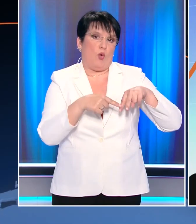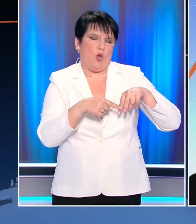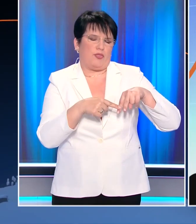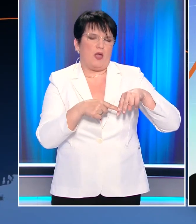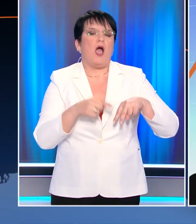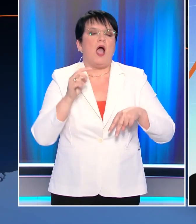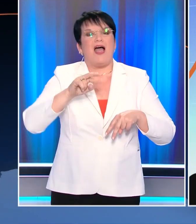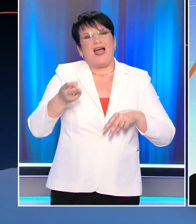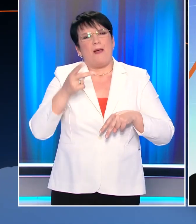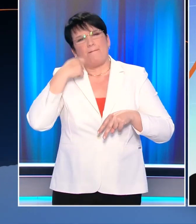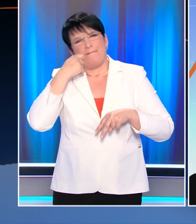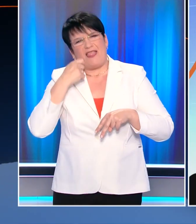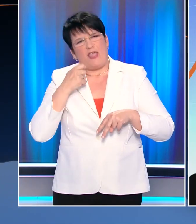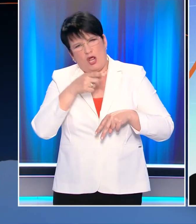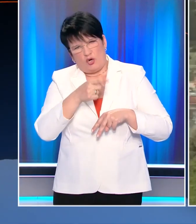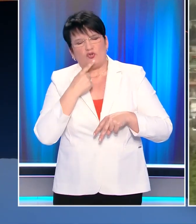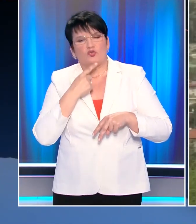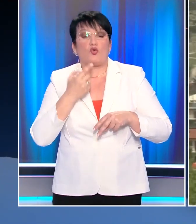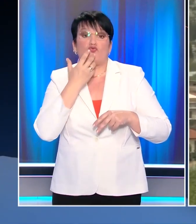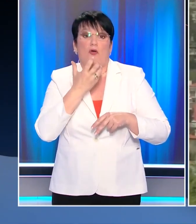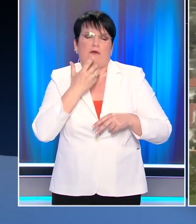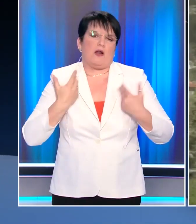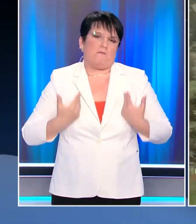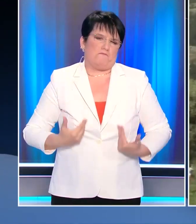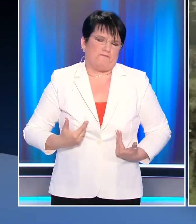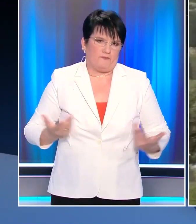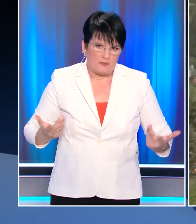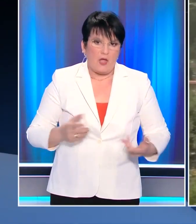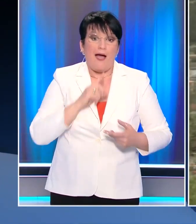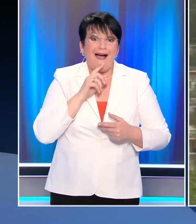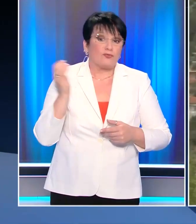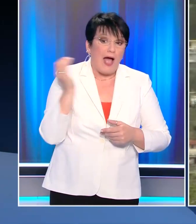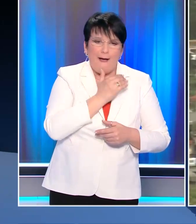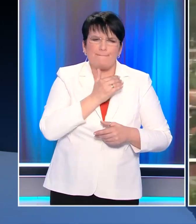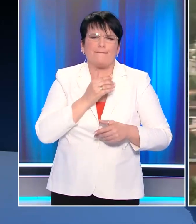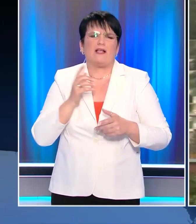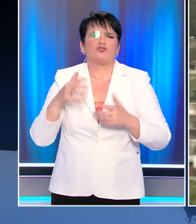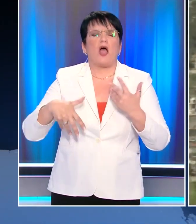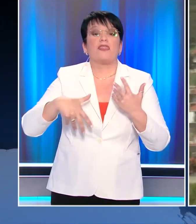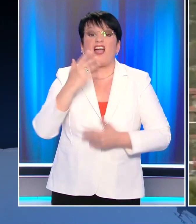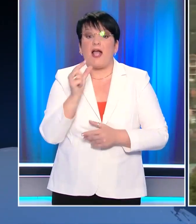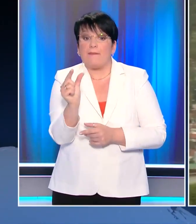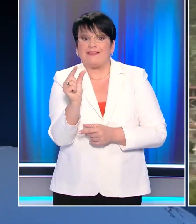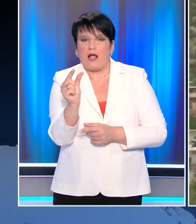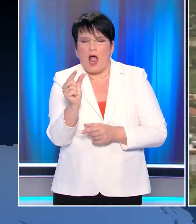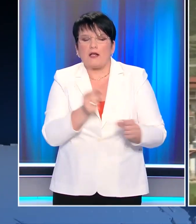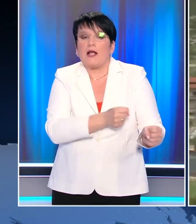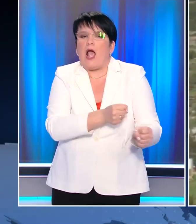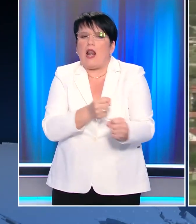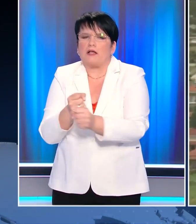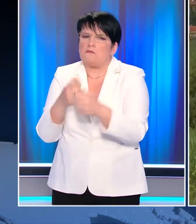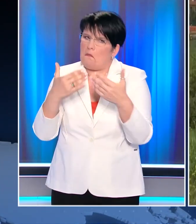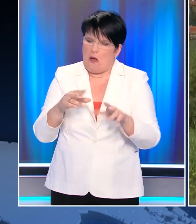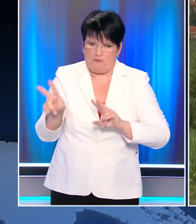ενώ ο πεθερός του γιού του έχει τραυματιστεί πολύ σοβαρά. Στον τόπο του εγκλήματος ο οποίος αμέσως αποκλείστηκε βρέθηκαν τουλάχιστον 15 κάλλικες από